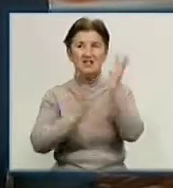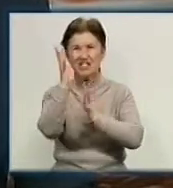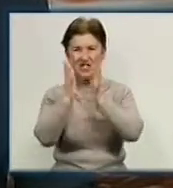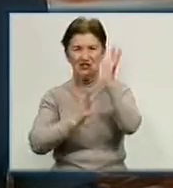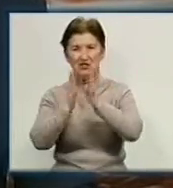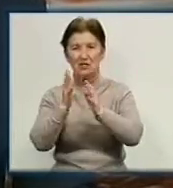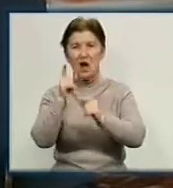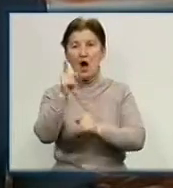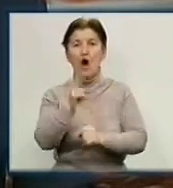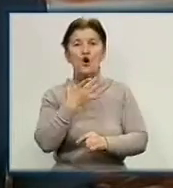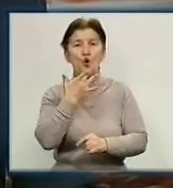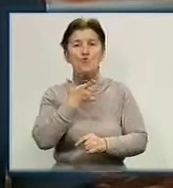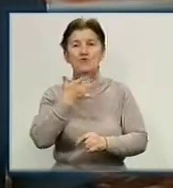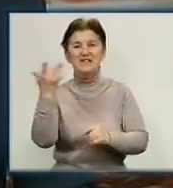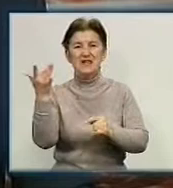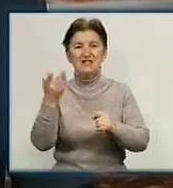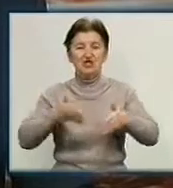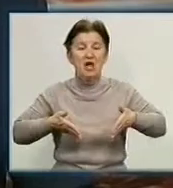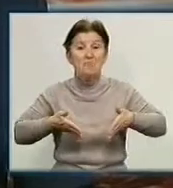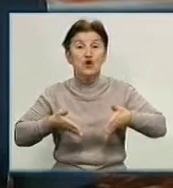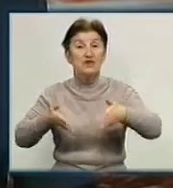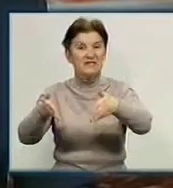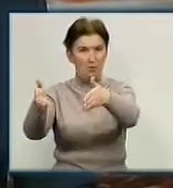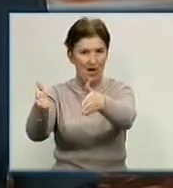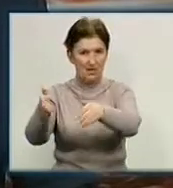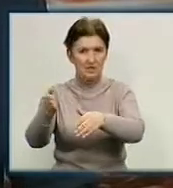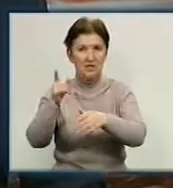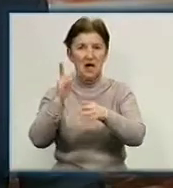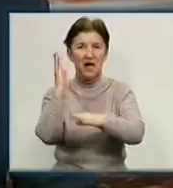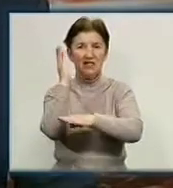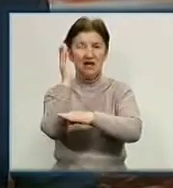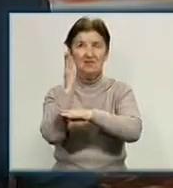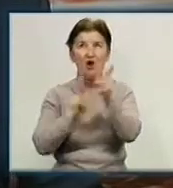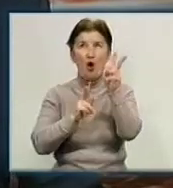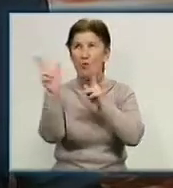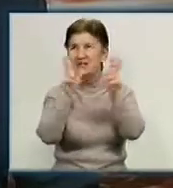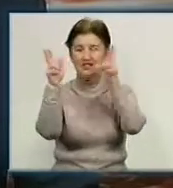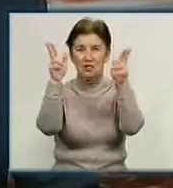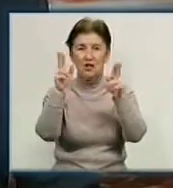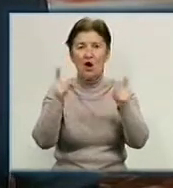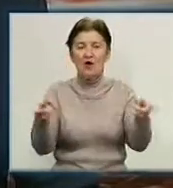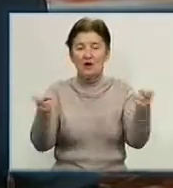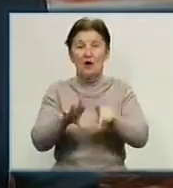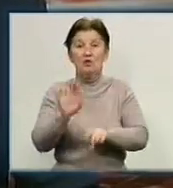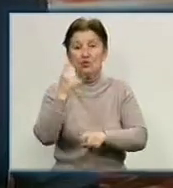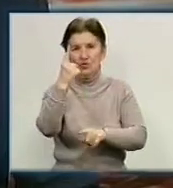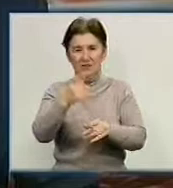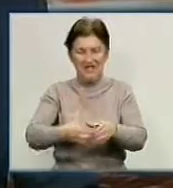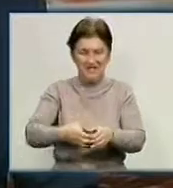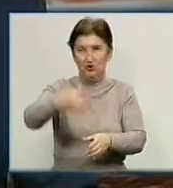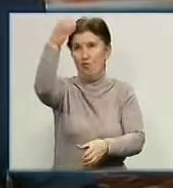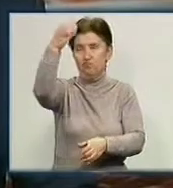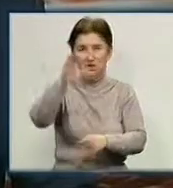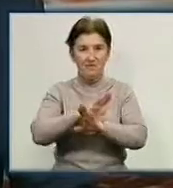комуністичний працівники тресту зеленого господарства так обрізали дерева, що від них залишилися лише стовбури. Свідками